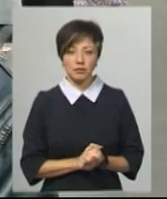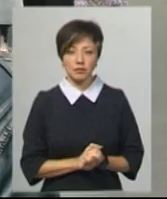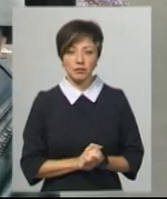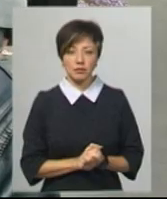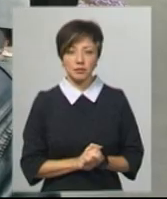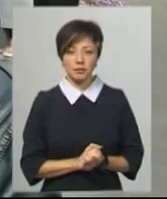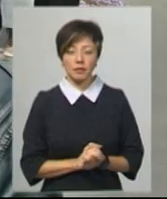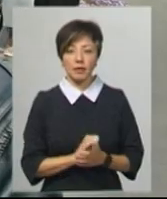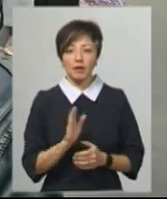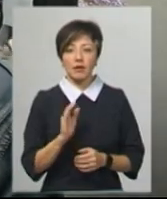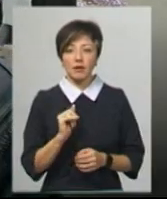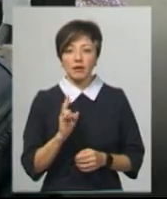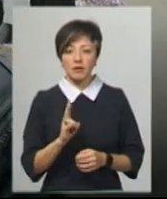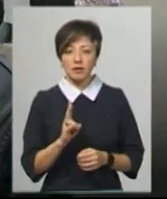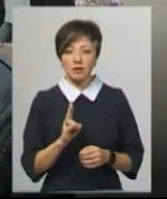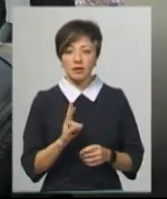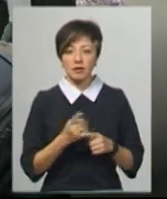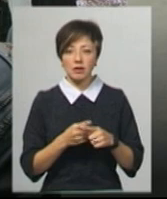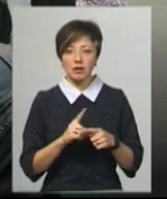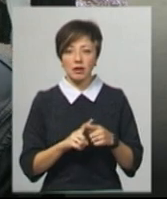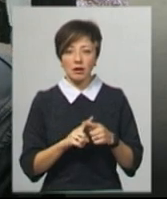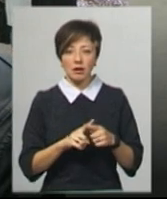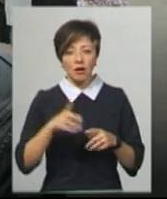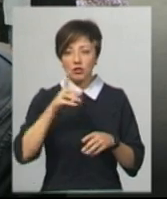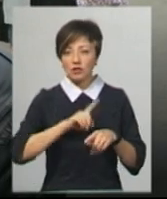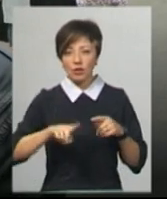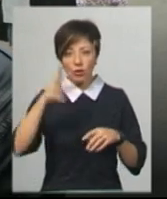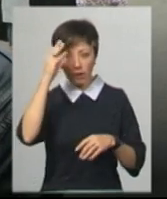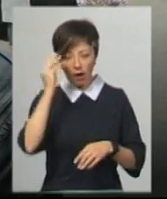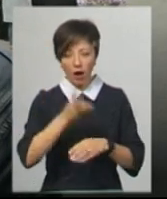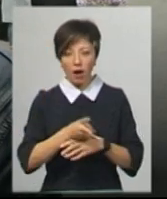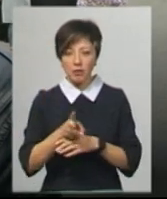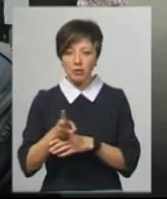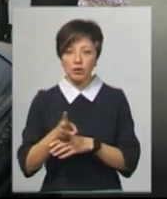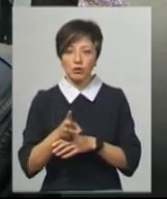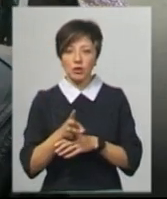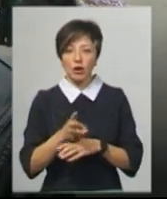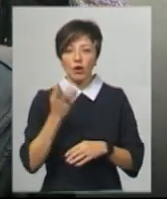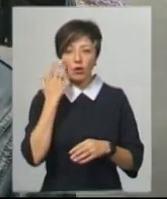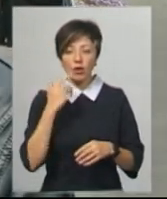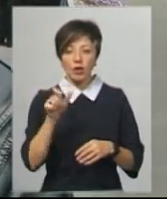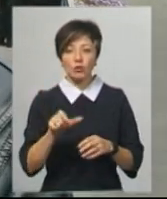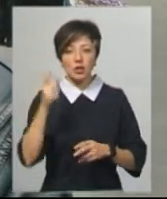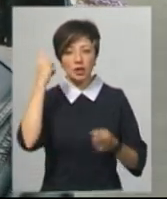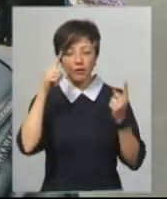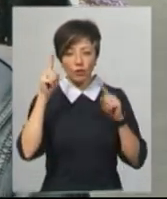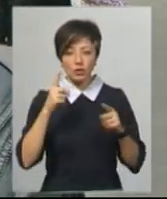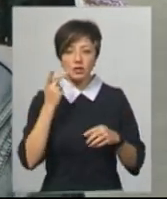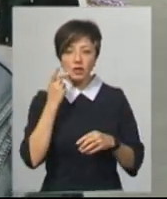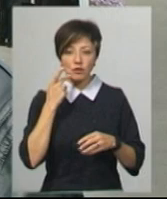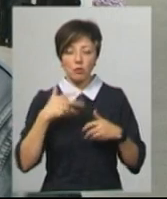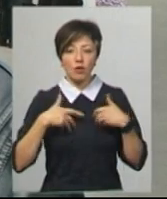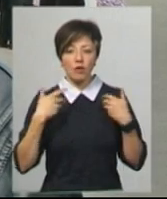Він прийшов як фотограф, дуже швидко опанував відеокамеру, і коли людина творча, вона завжди